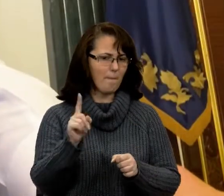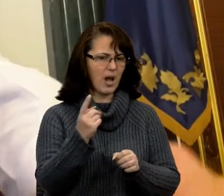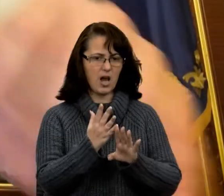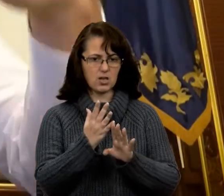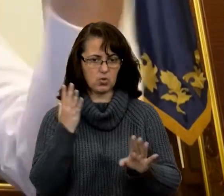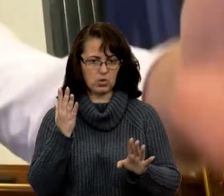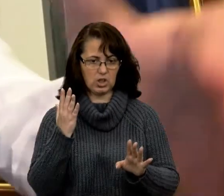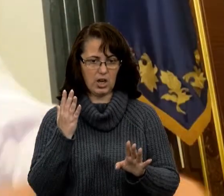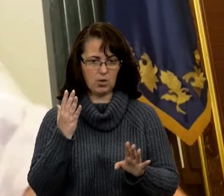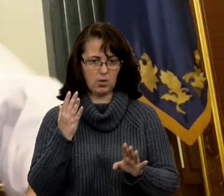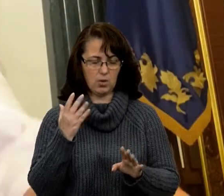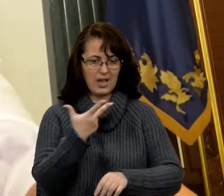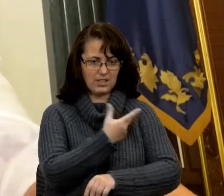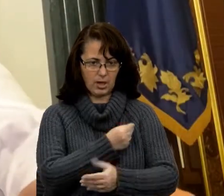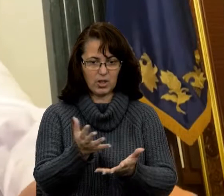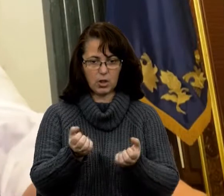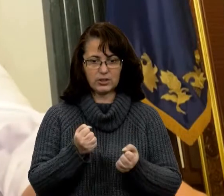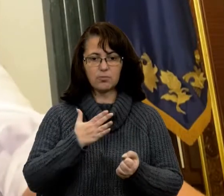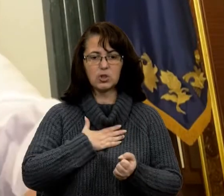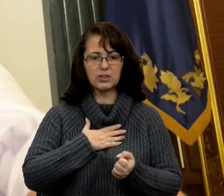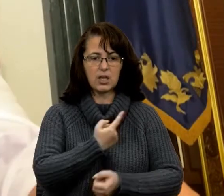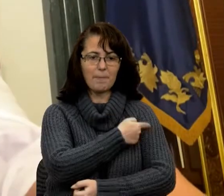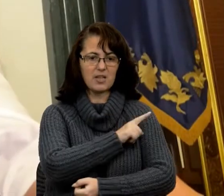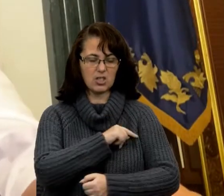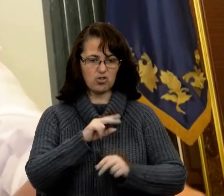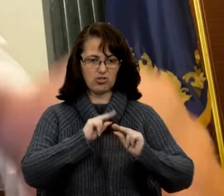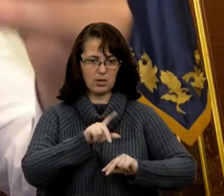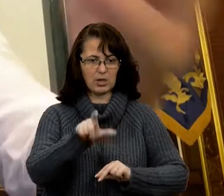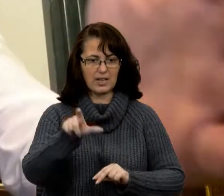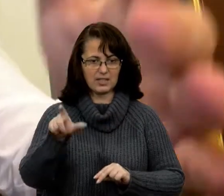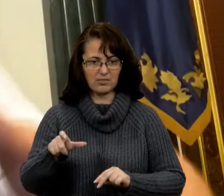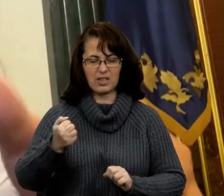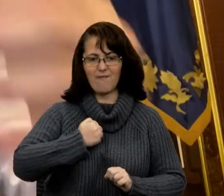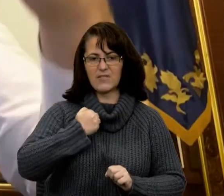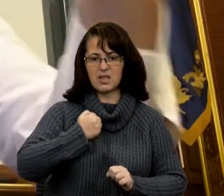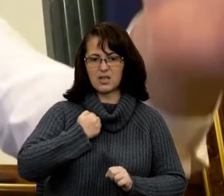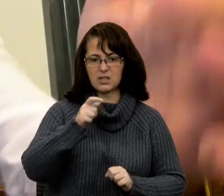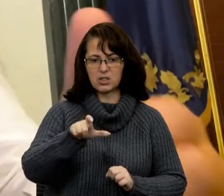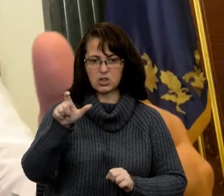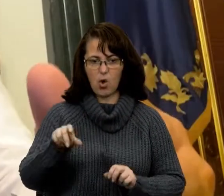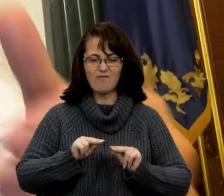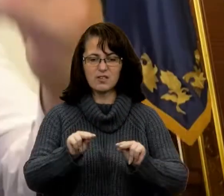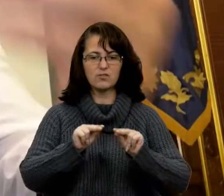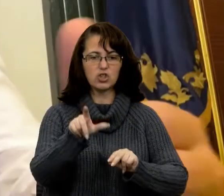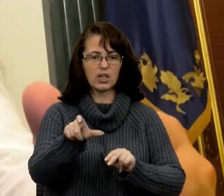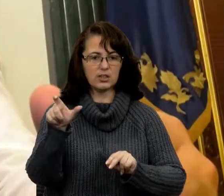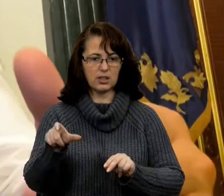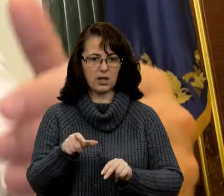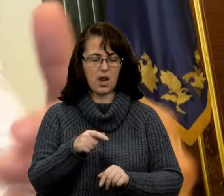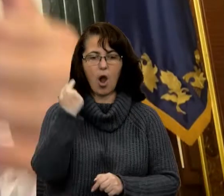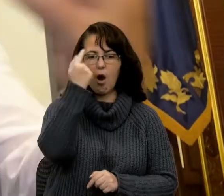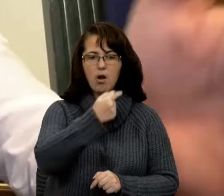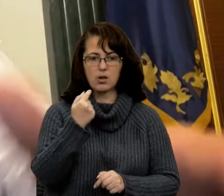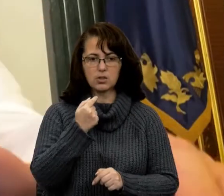щеплення отримують наші медичні працівники, наші військові, наші вчителі, особи